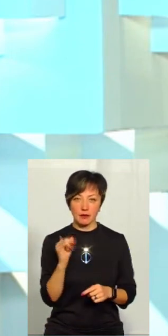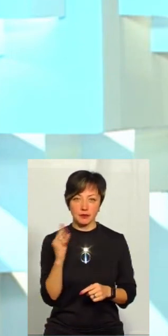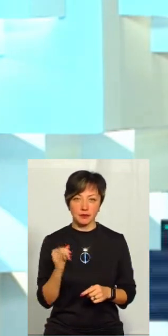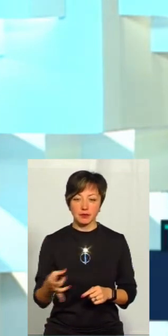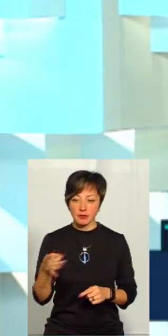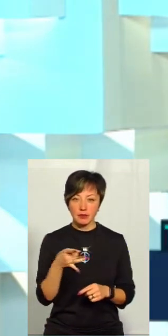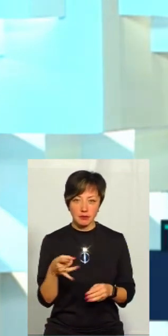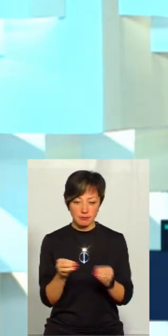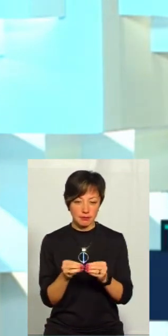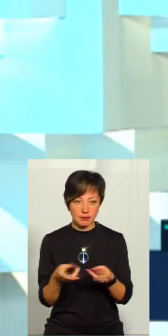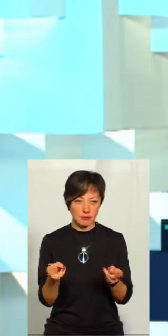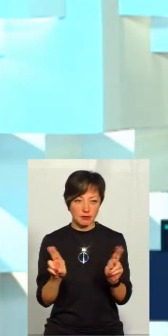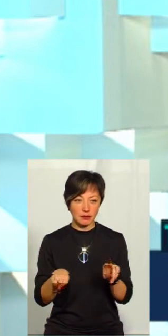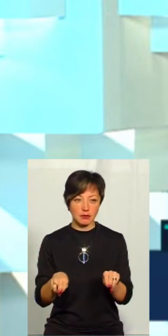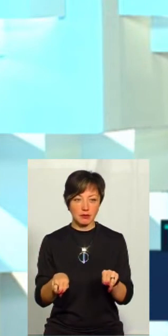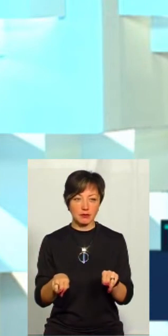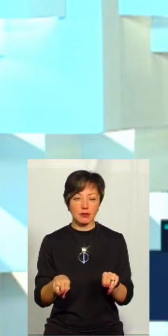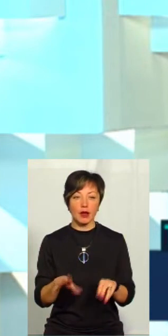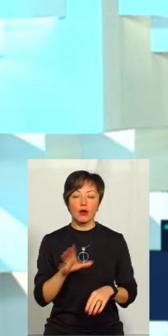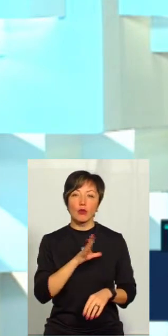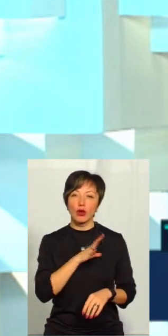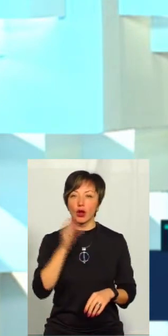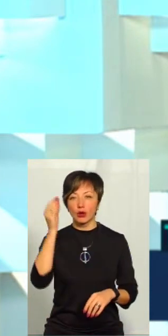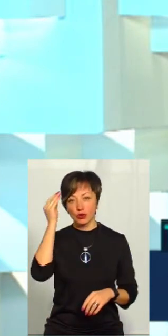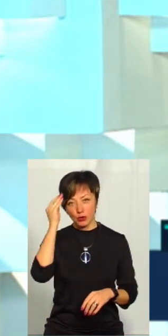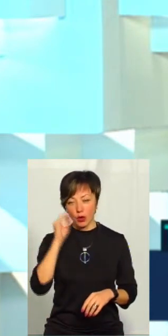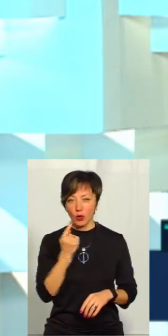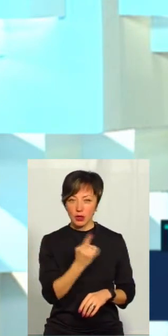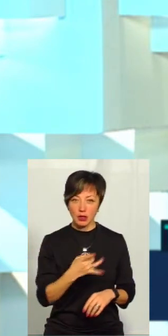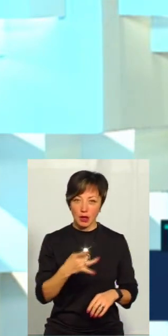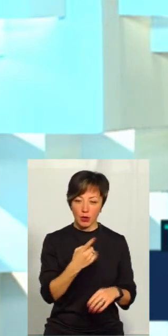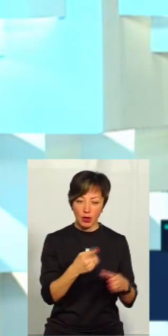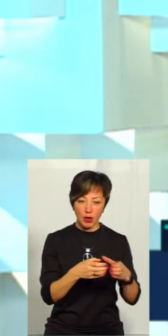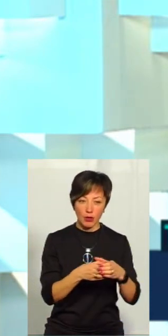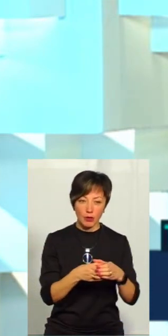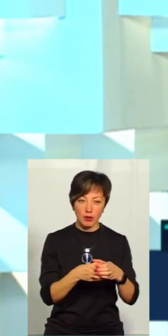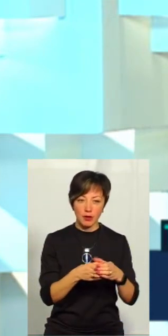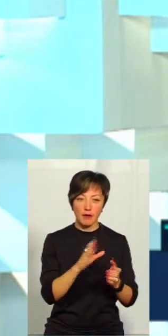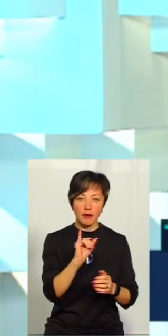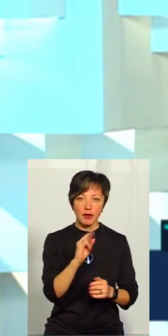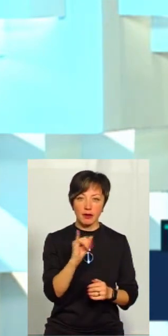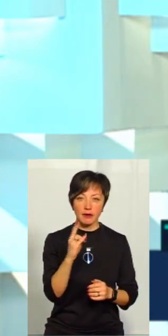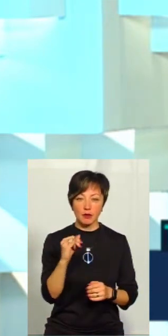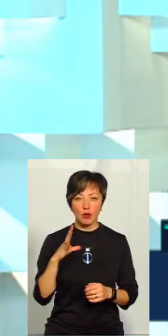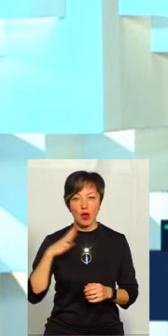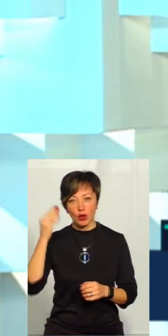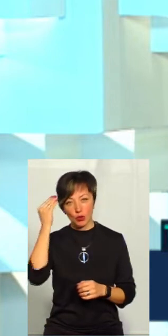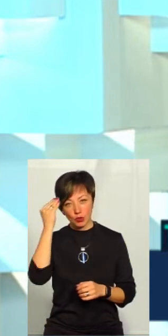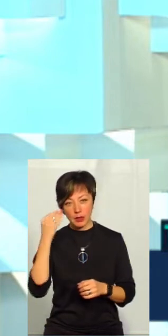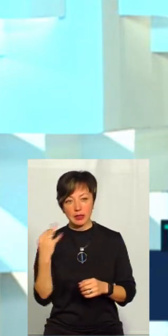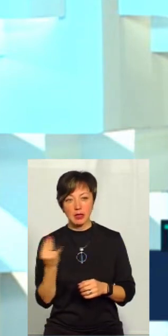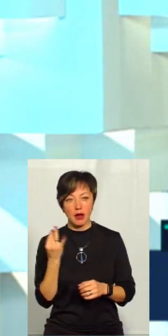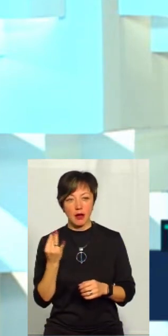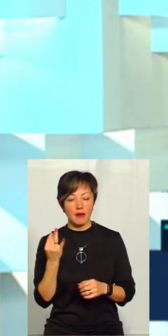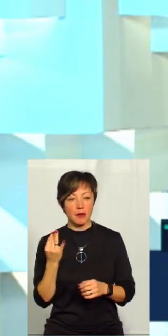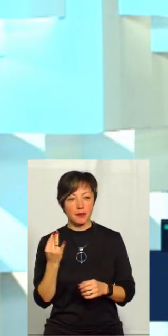залишився незакритим. Була думка і один район, одна громада Віньковецький. Була думка теж